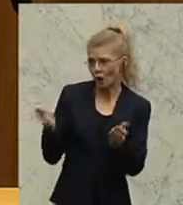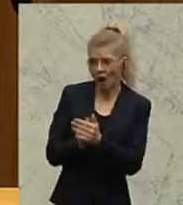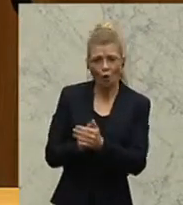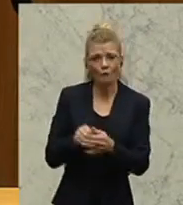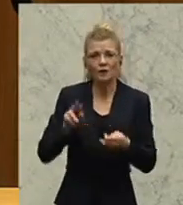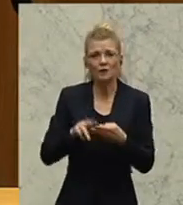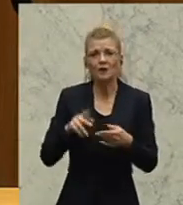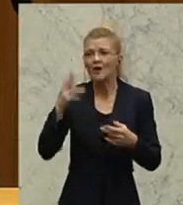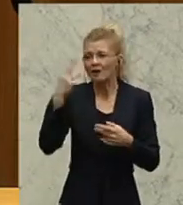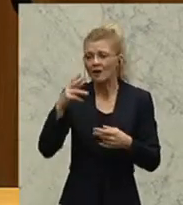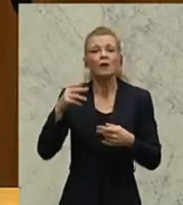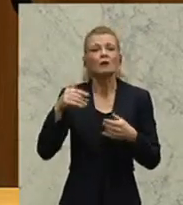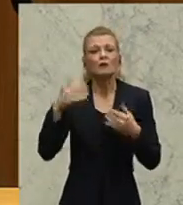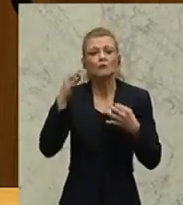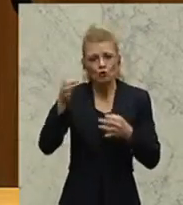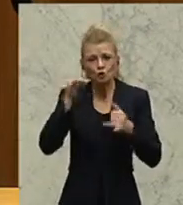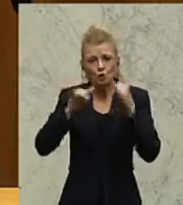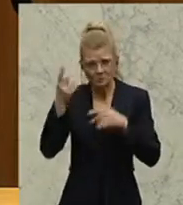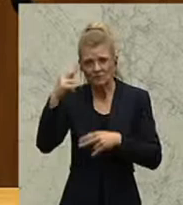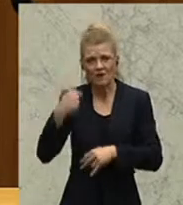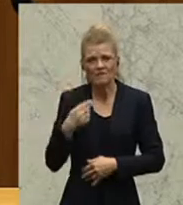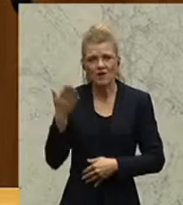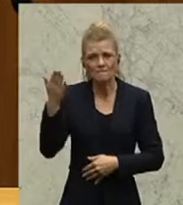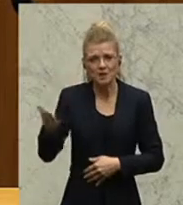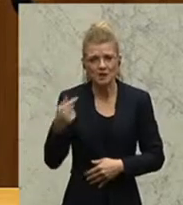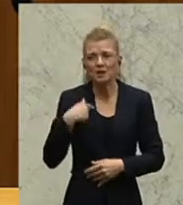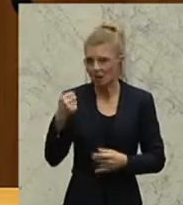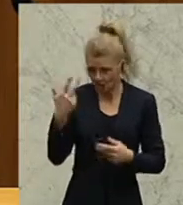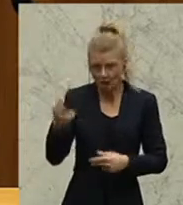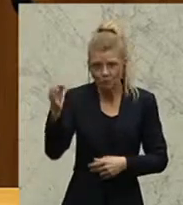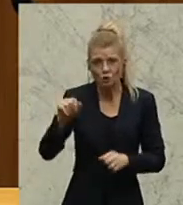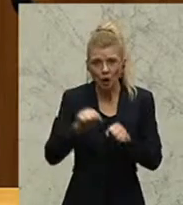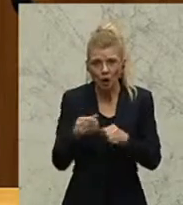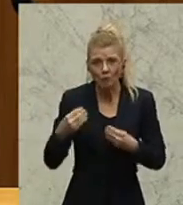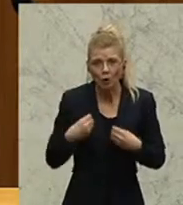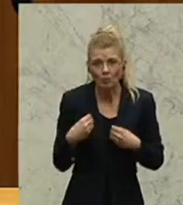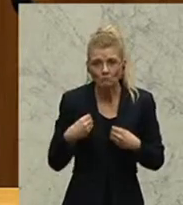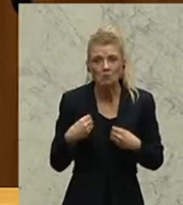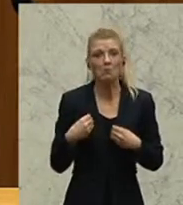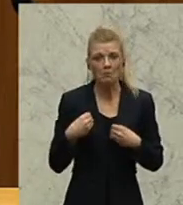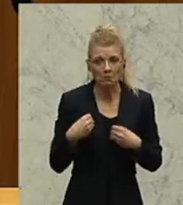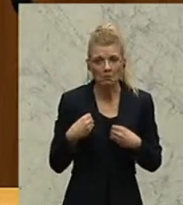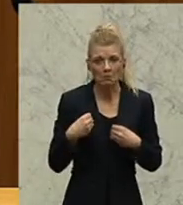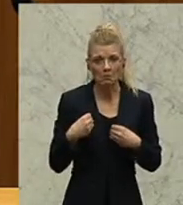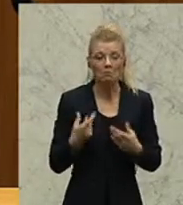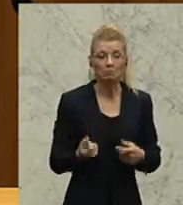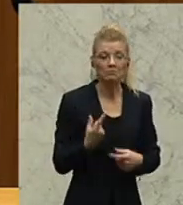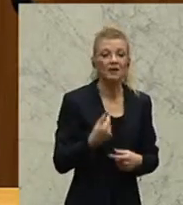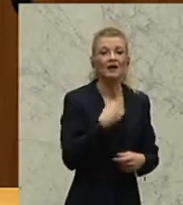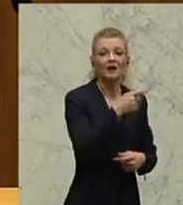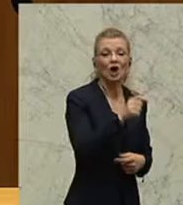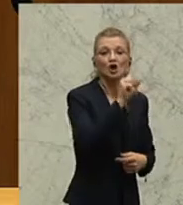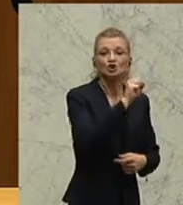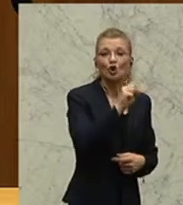30 Prozent Abschlag bekomme. Ja, diesen Abschlag hat Stronach durchgesetzt, weil der Landeshauptmann von Kärnten